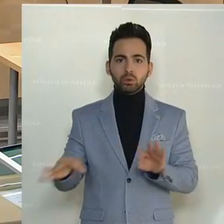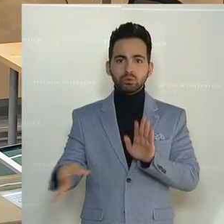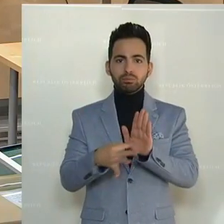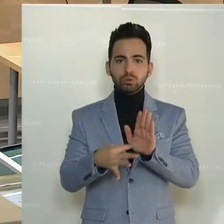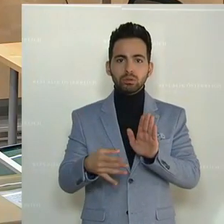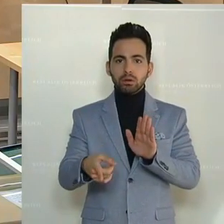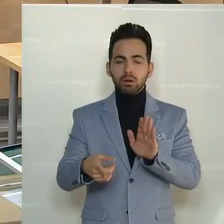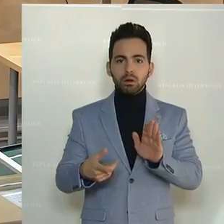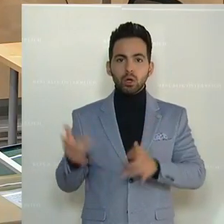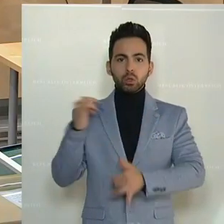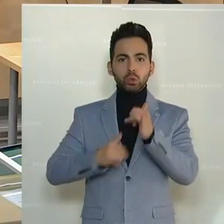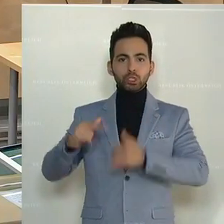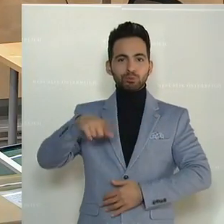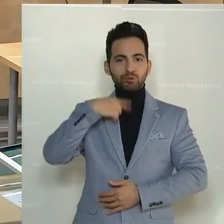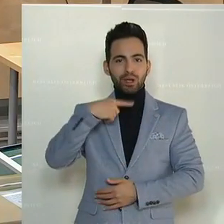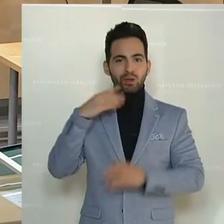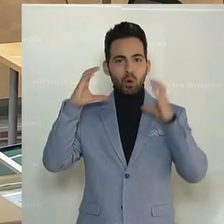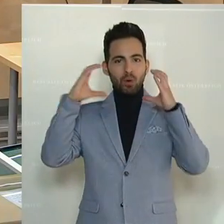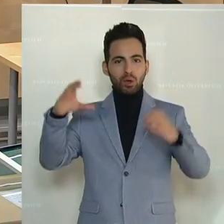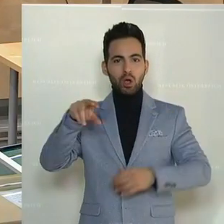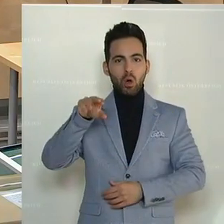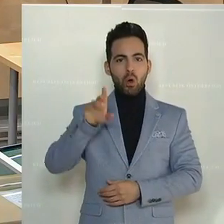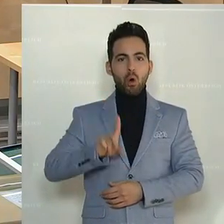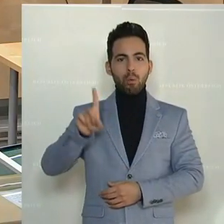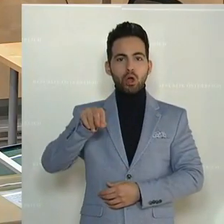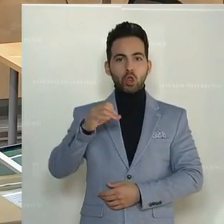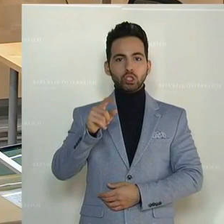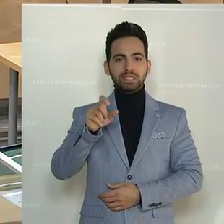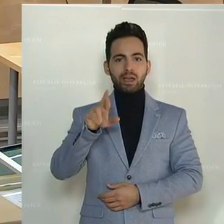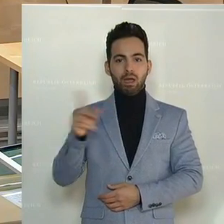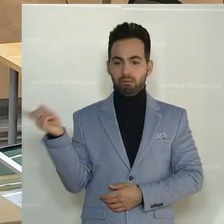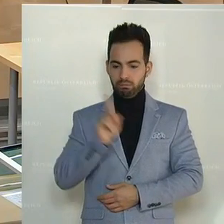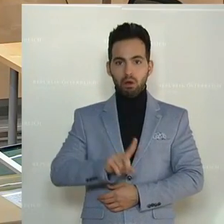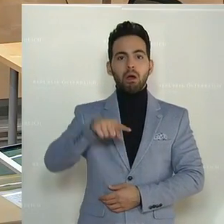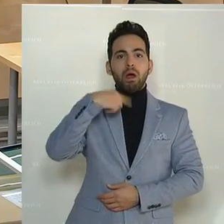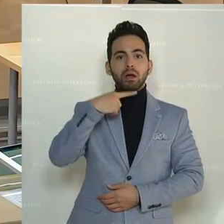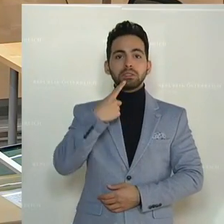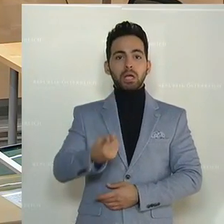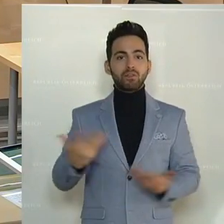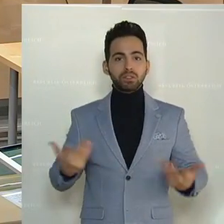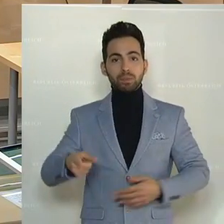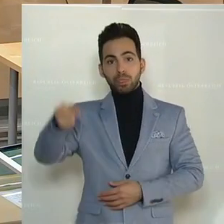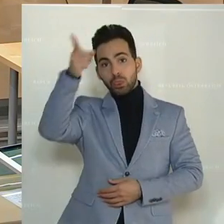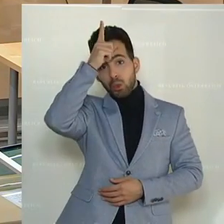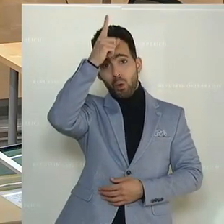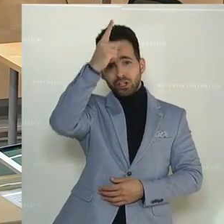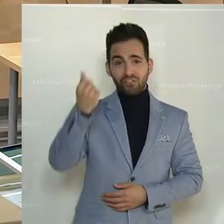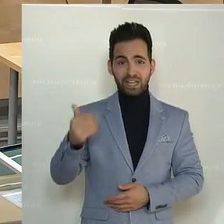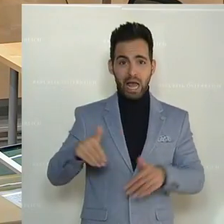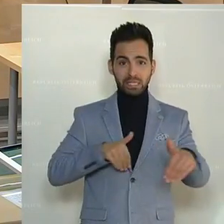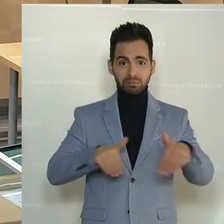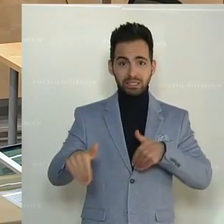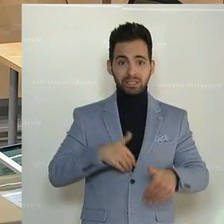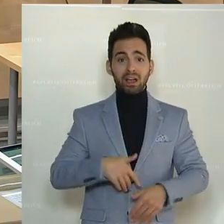der Tourismus-Sprecher der ÖVP, der Gabriel Obonostra her und behauptet, der deutsche Finanzminister